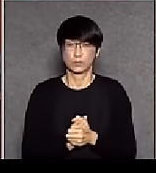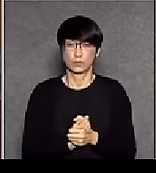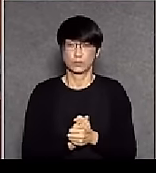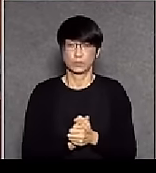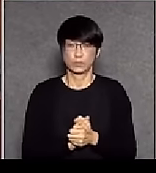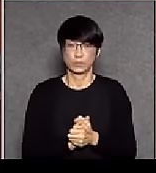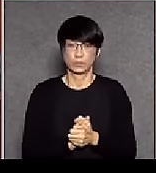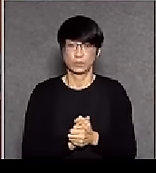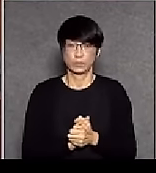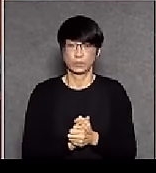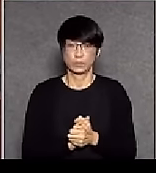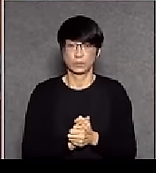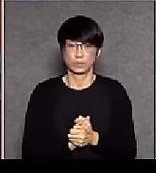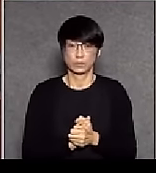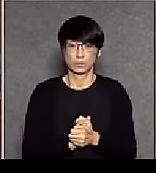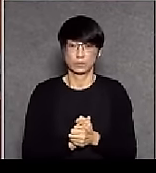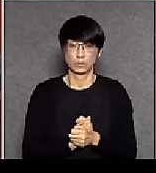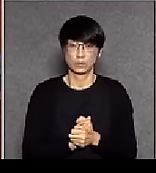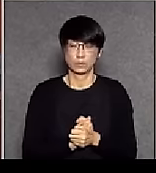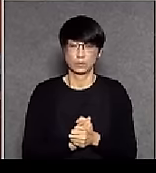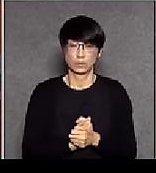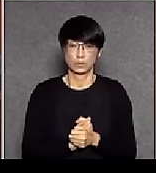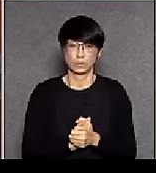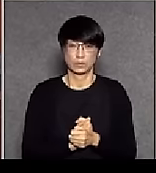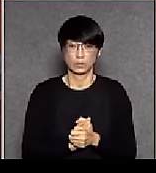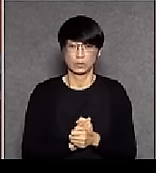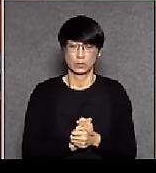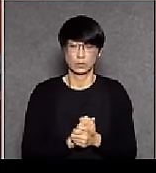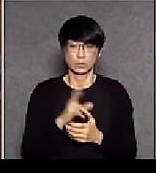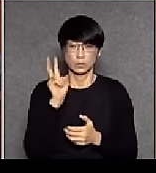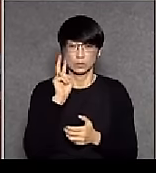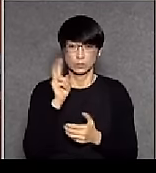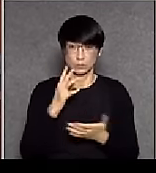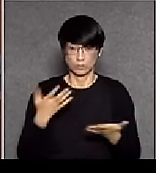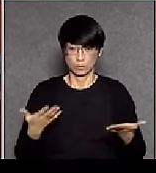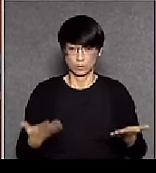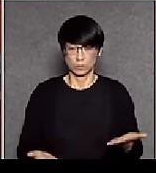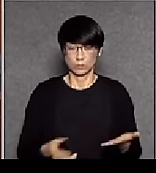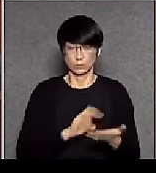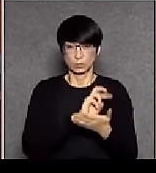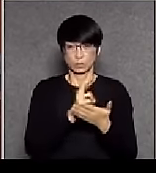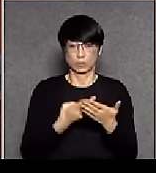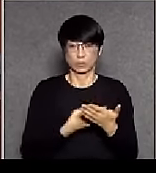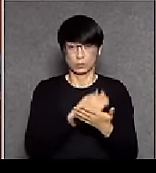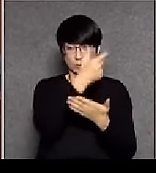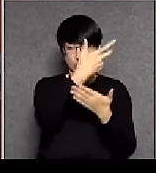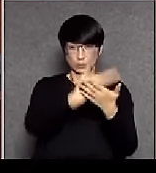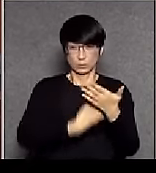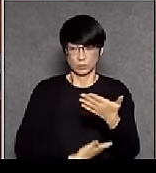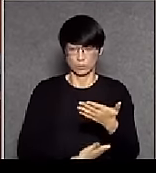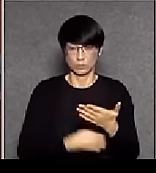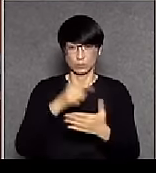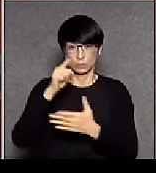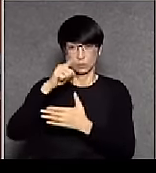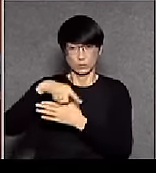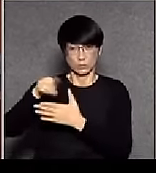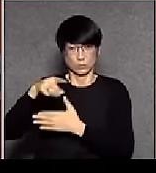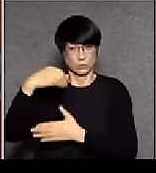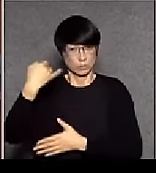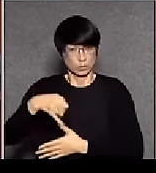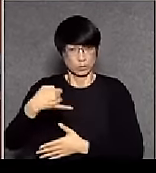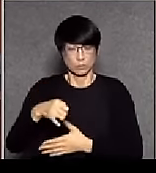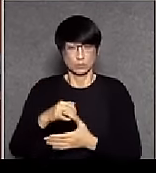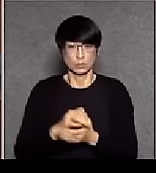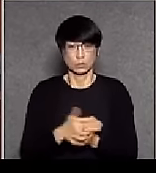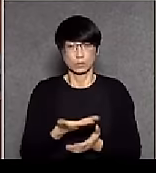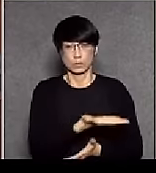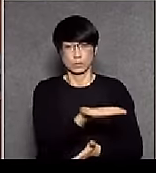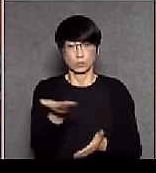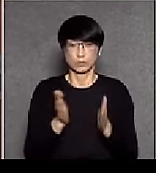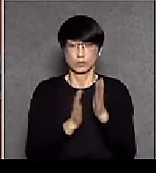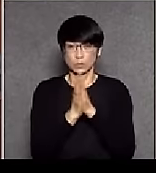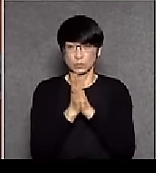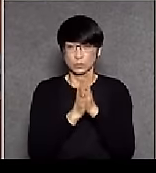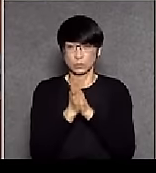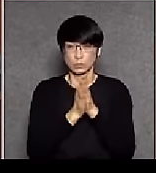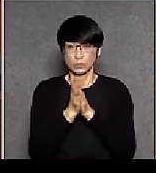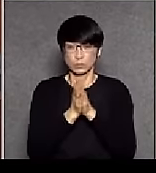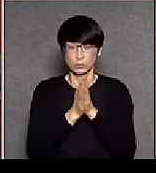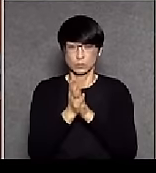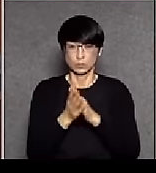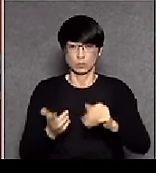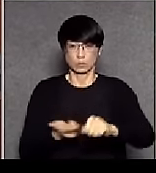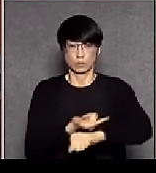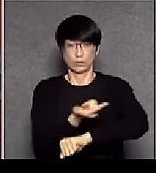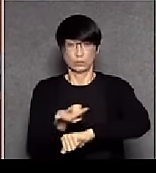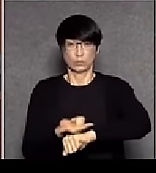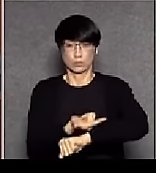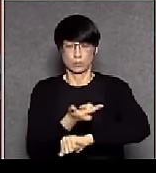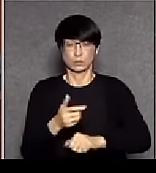當然,主席如果今次的修改條例不能通過大家期望已久的議